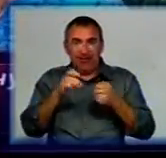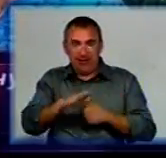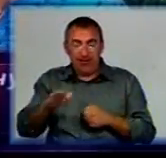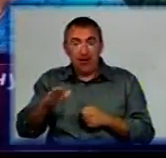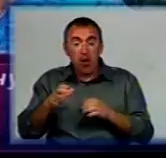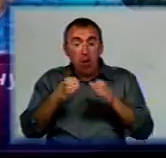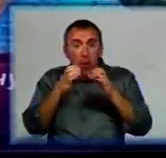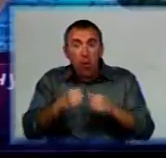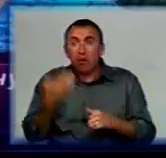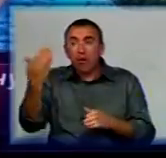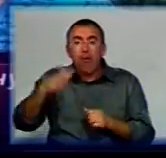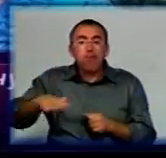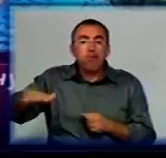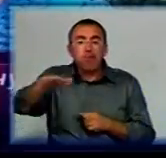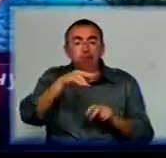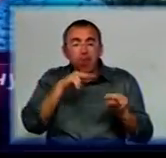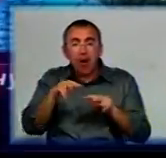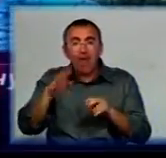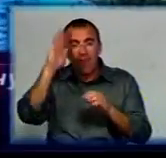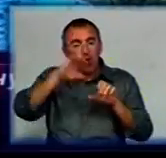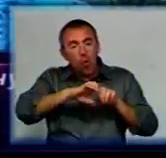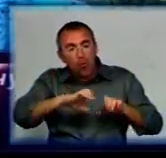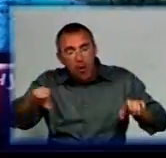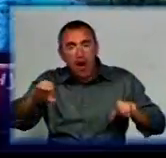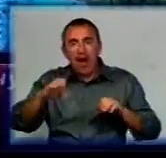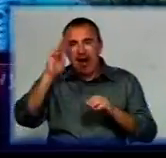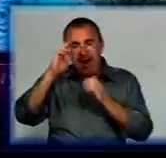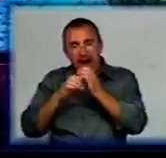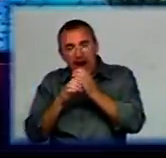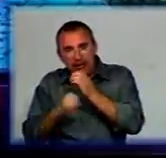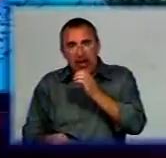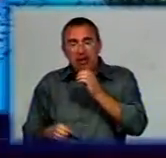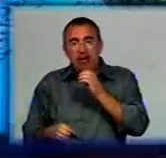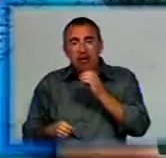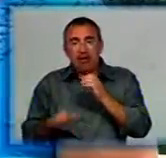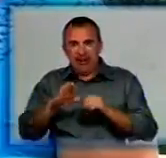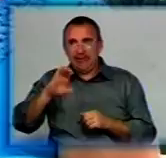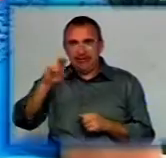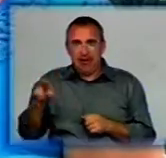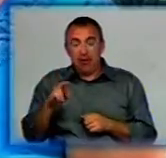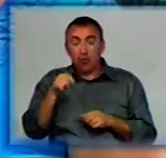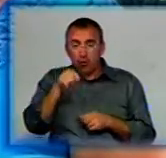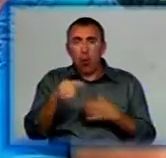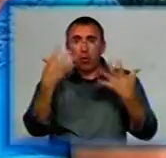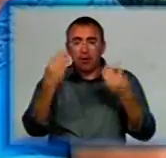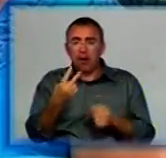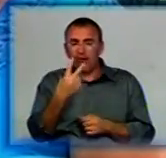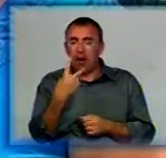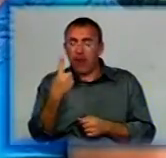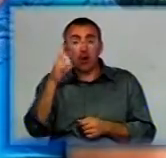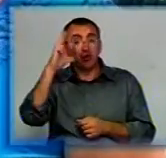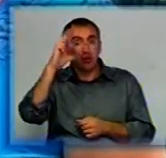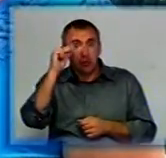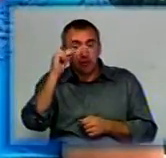колодязі знаходяться на їхньому балансі. Тобто це водопровід і каналізація дитячого садочка. І ми буквально в той же день, 21-го числа,